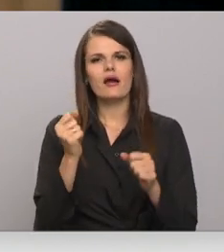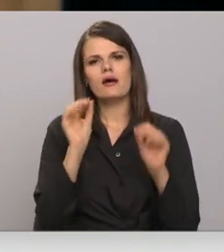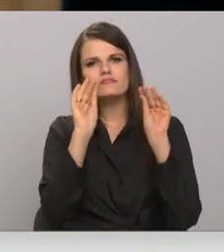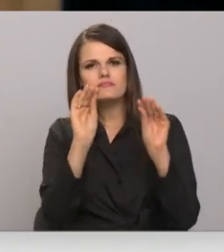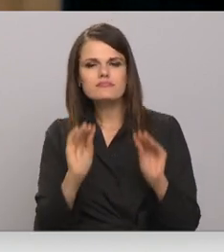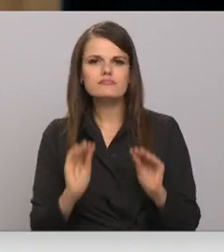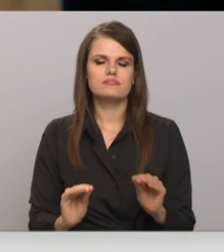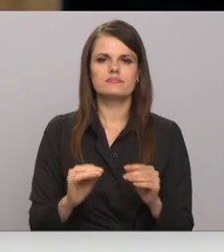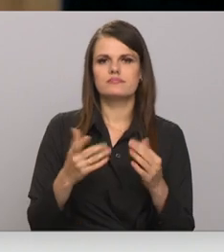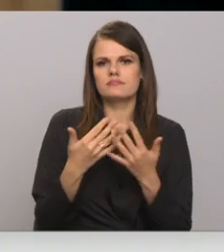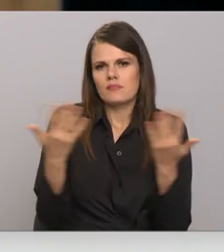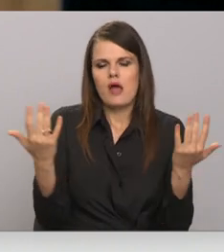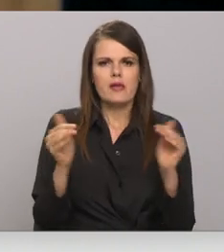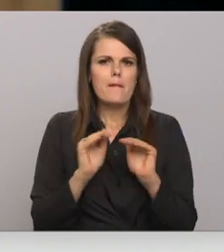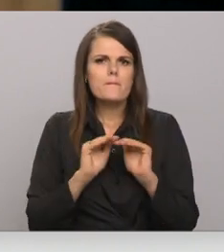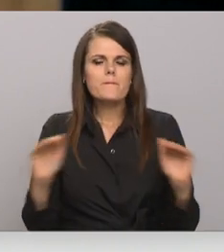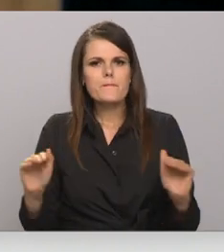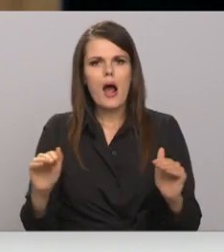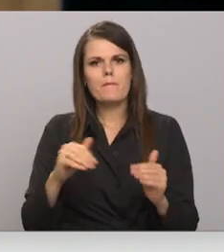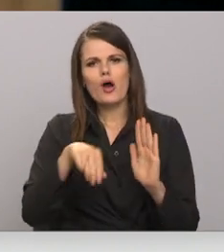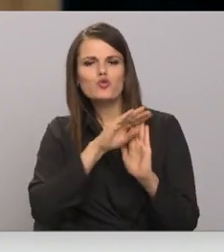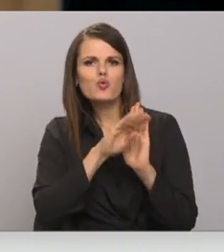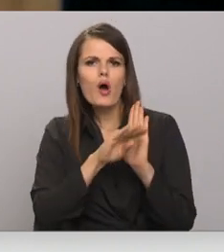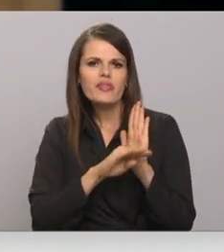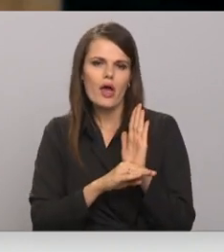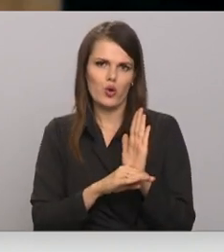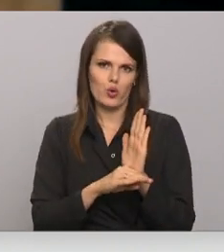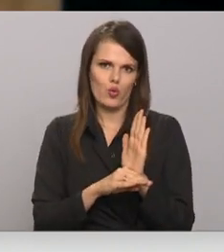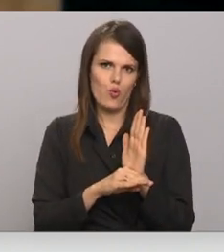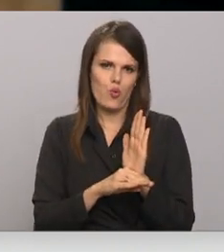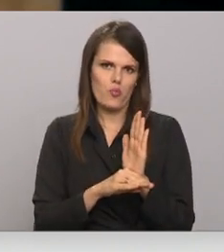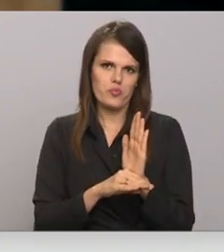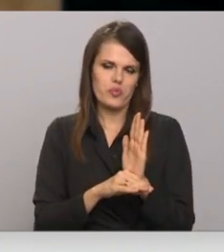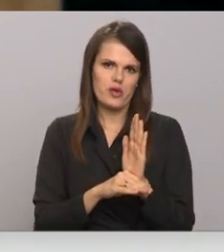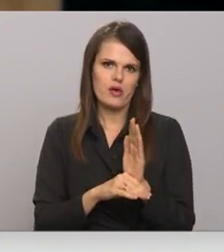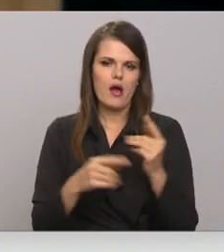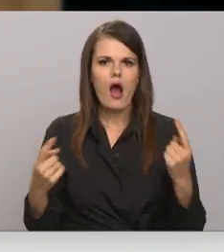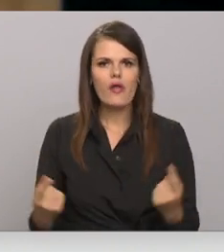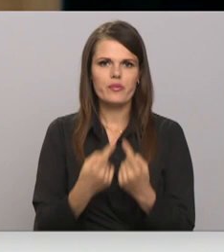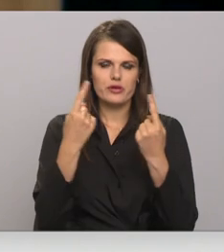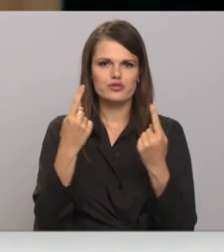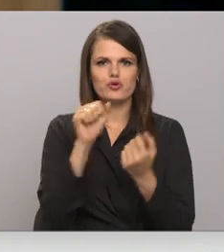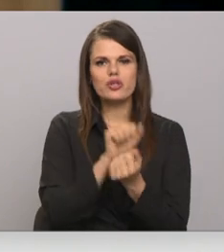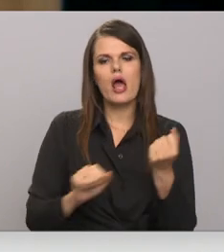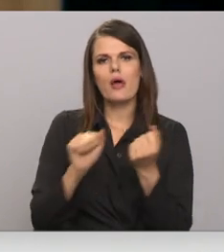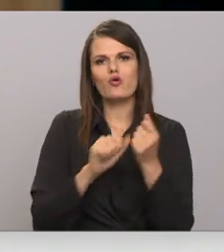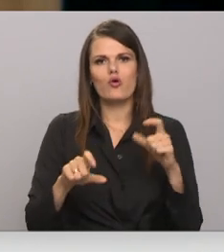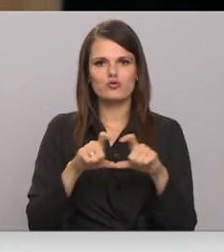kādi pamatvadlīnijas atbilstoši ekskola